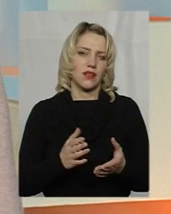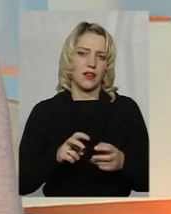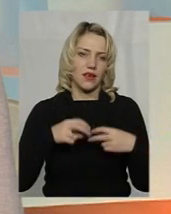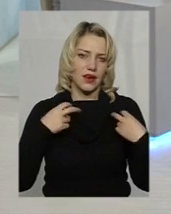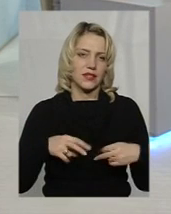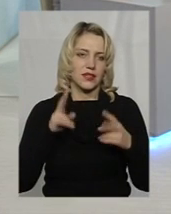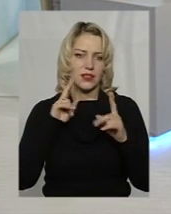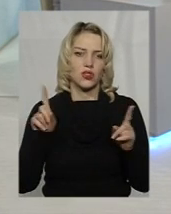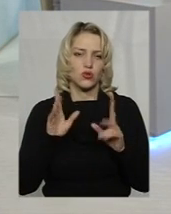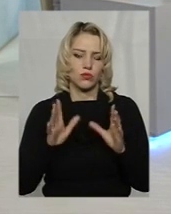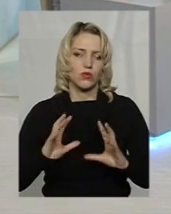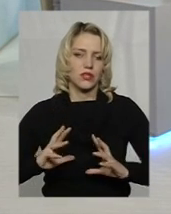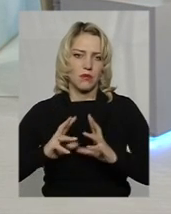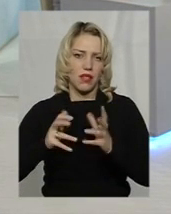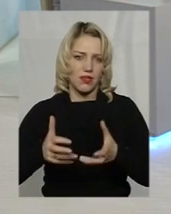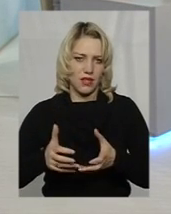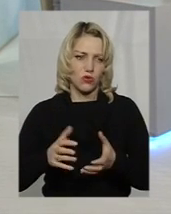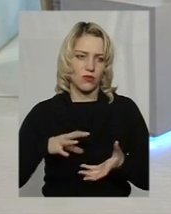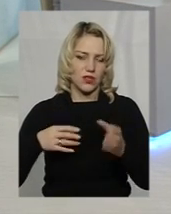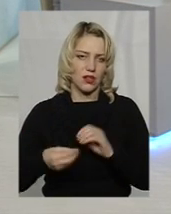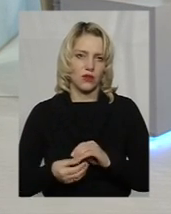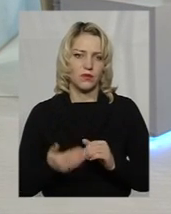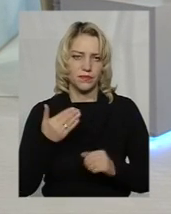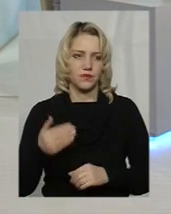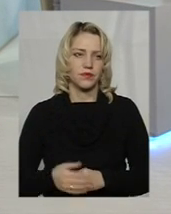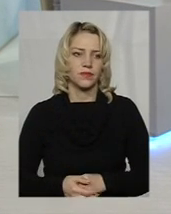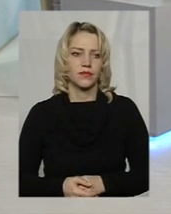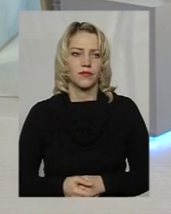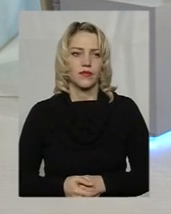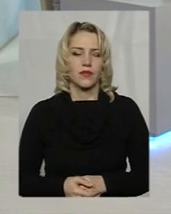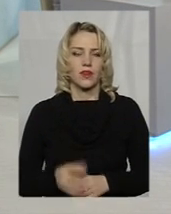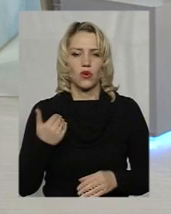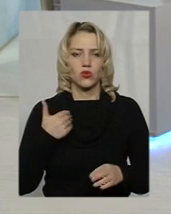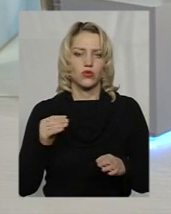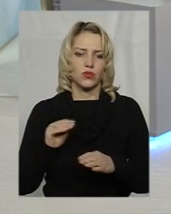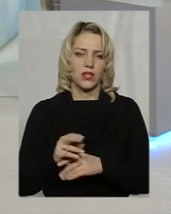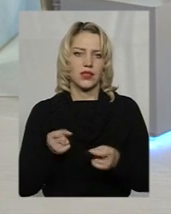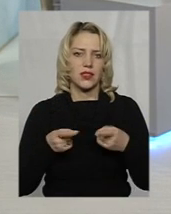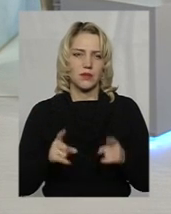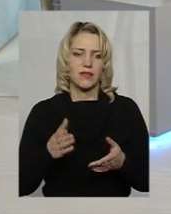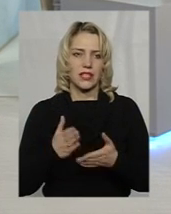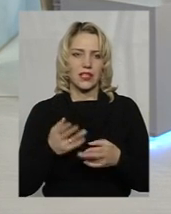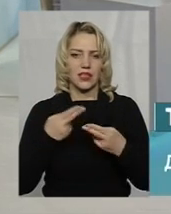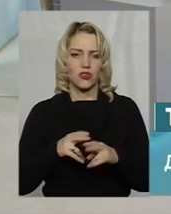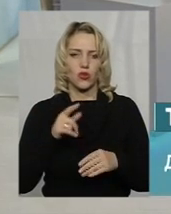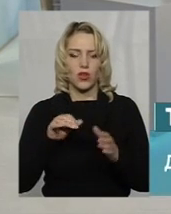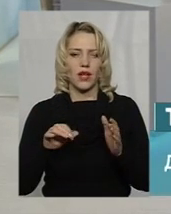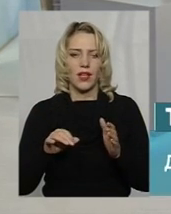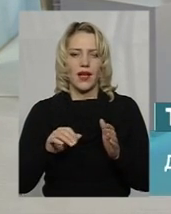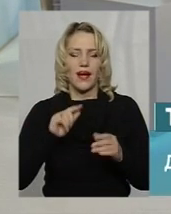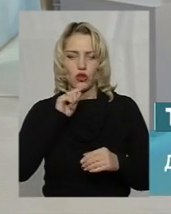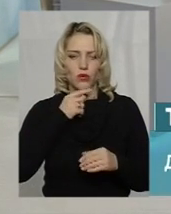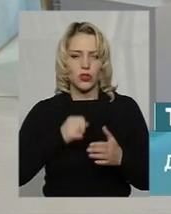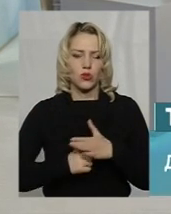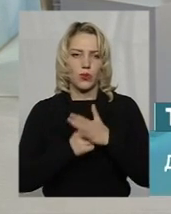знає, що стане це з планетою. Ви хотіли щось додати, Так, я хотіла додати, насправді, є техніко-економічне обґрунтування, в